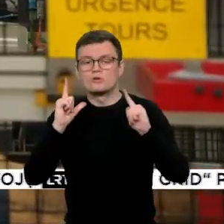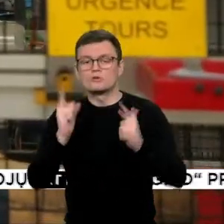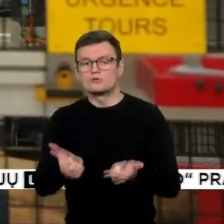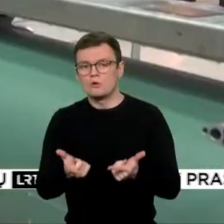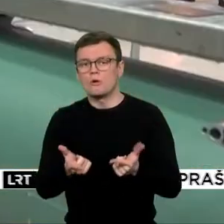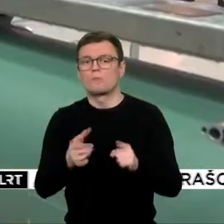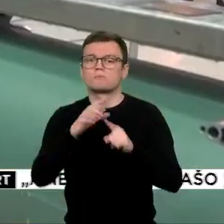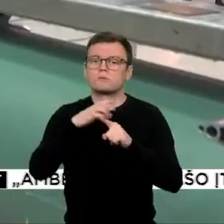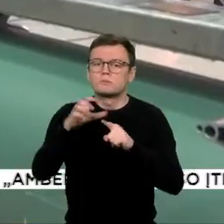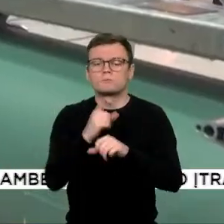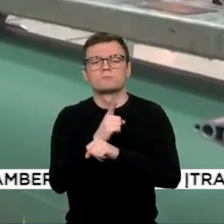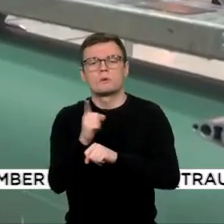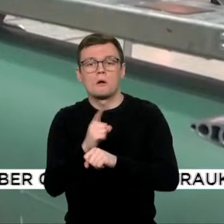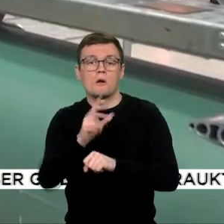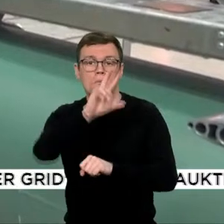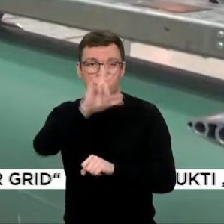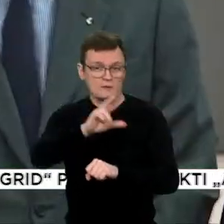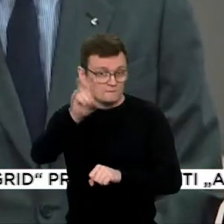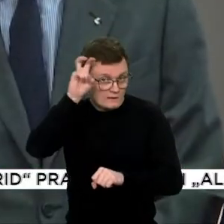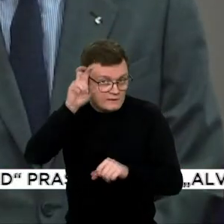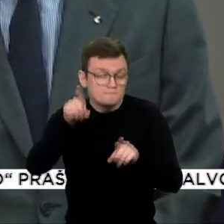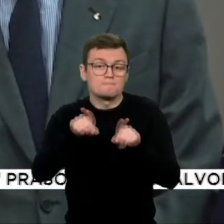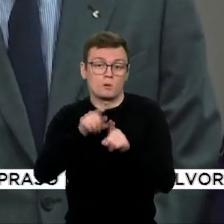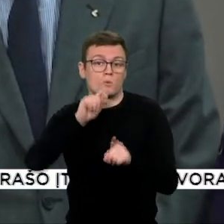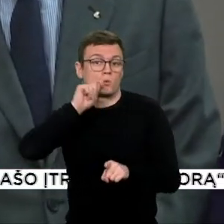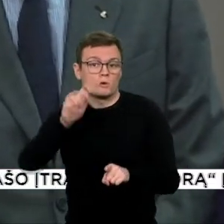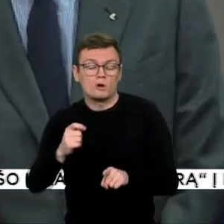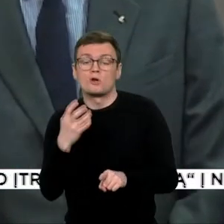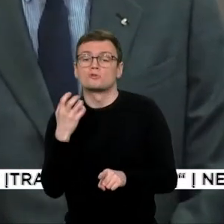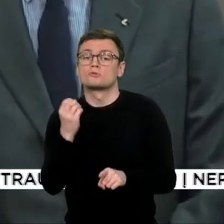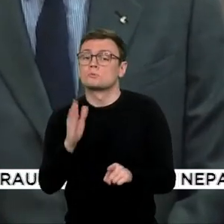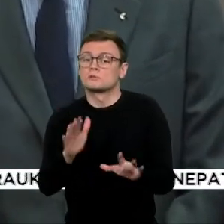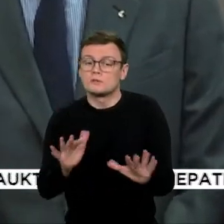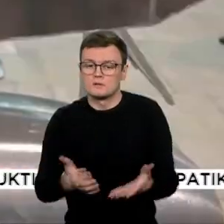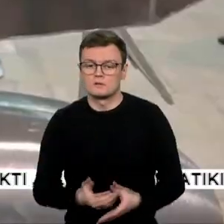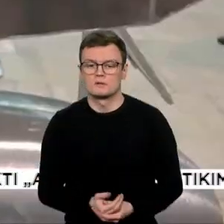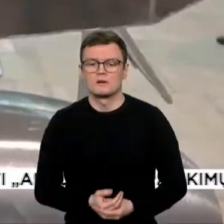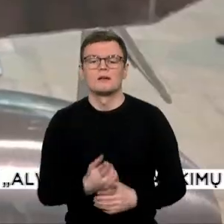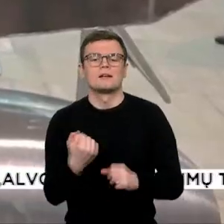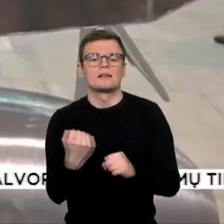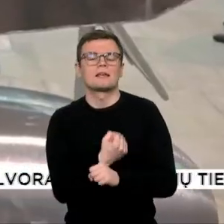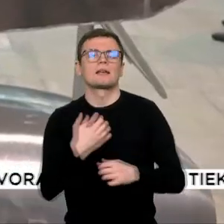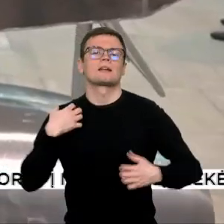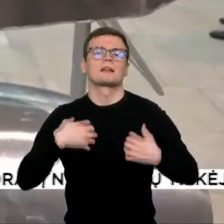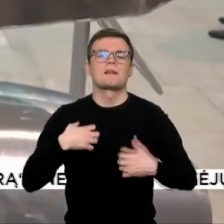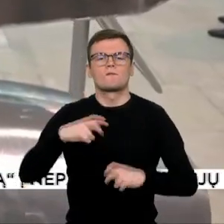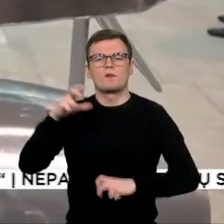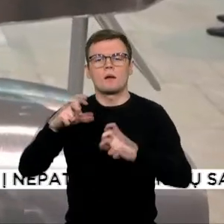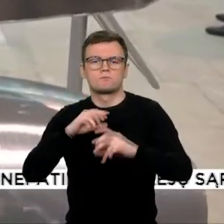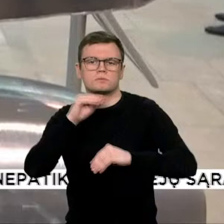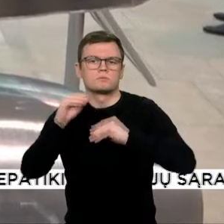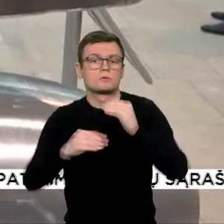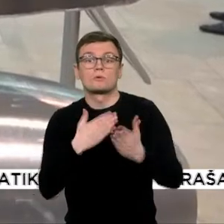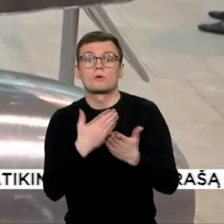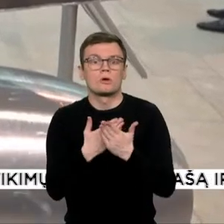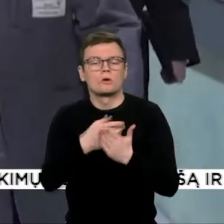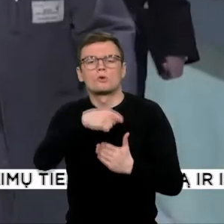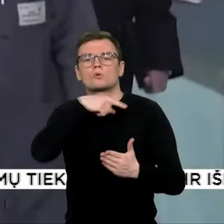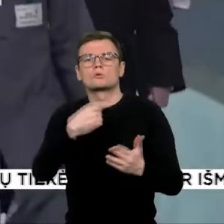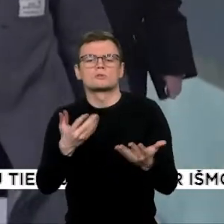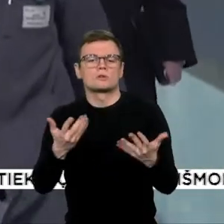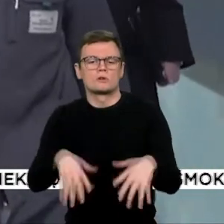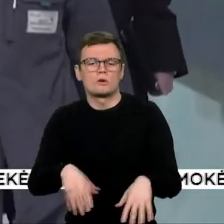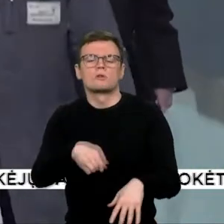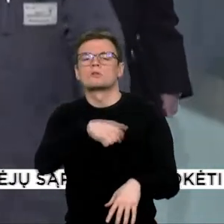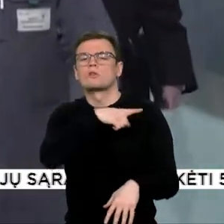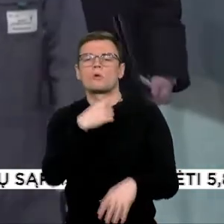šalis ar Ukraina. Analitikai teigia, reikia sparčiau kurtingam į klasį ir išjudinti gamybą, nes Rusija, tam tikrą prasme, didžiąją dalį visų